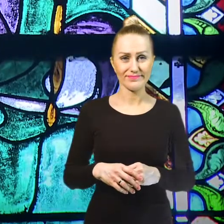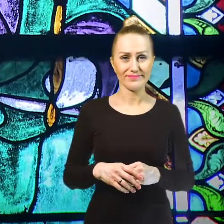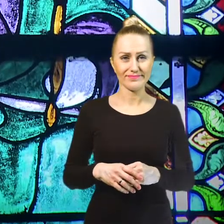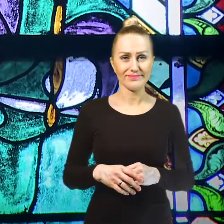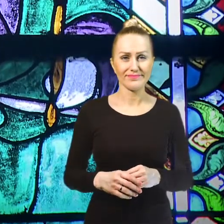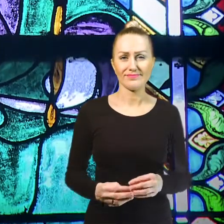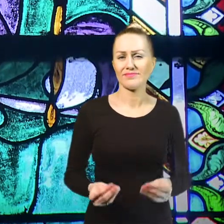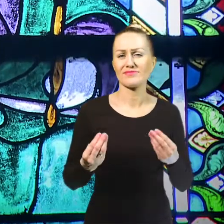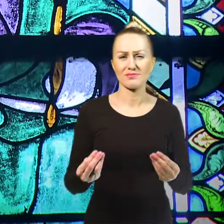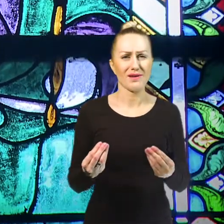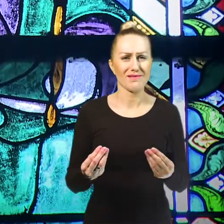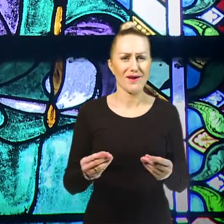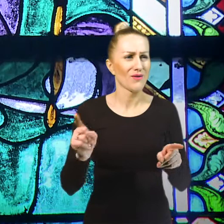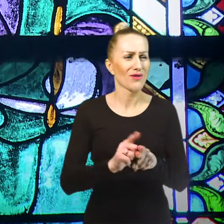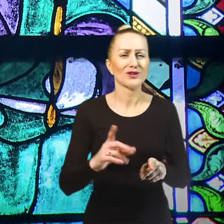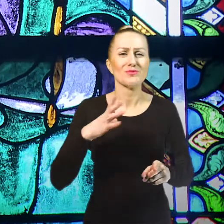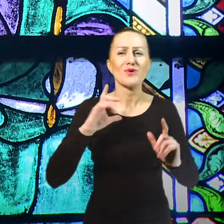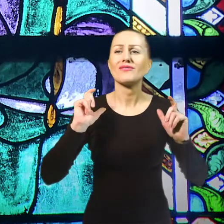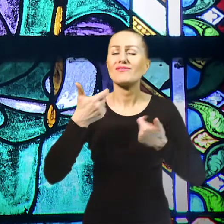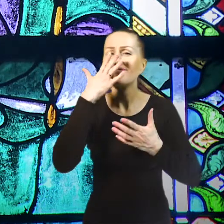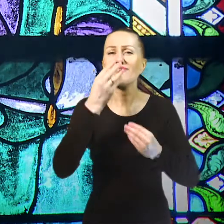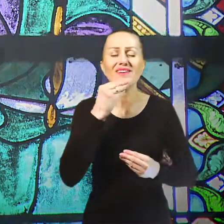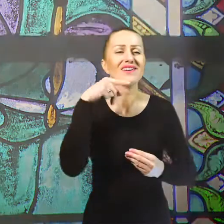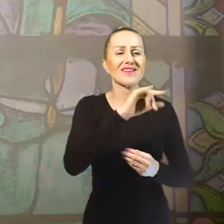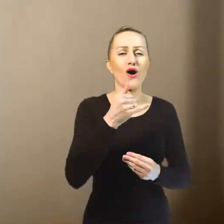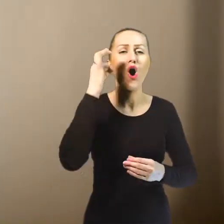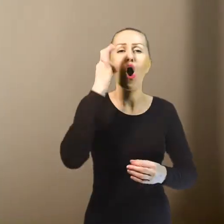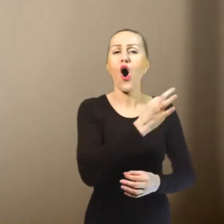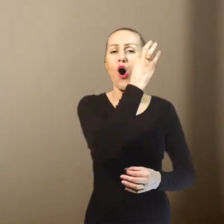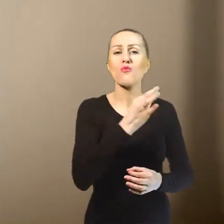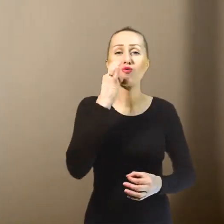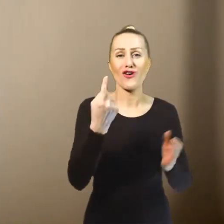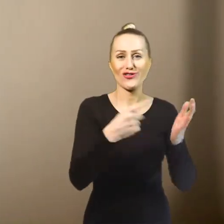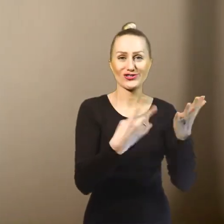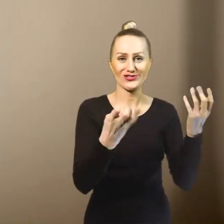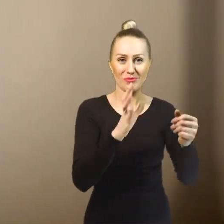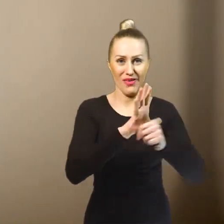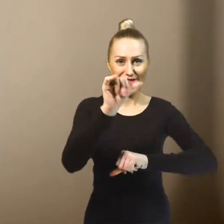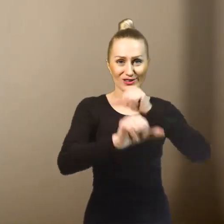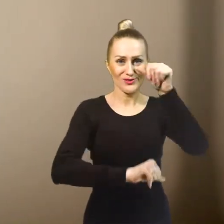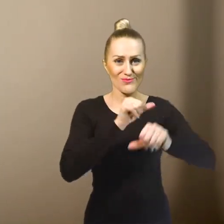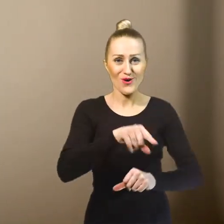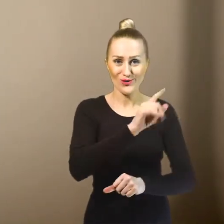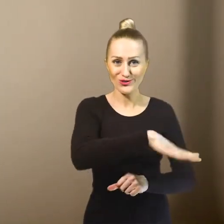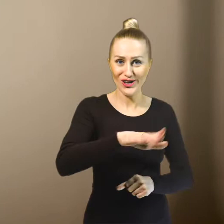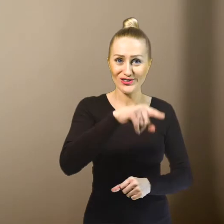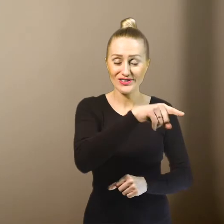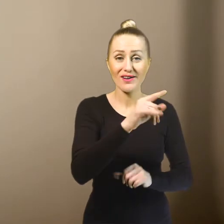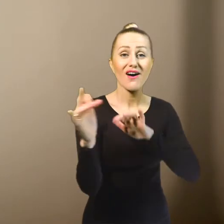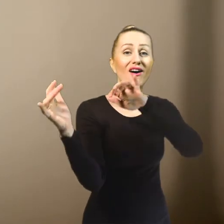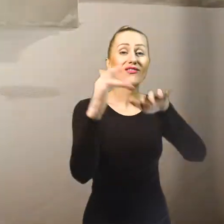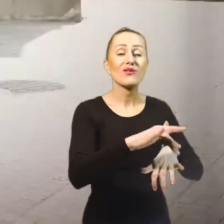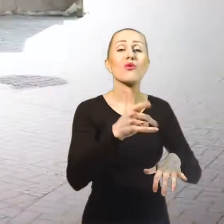Niezwykły przebieg miała uroczystość komunina dzieci w 1915 roku. Udział w niej wzięli